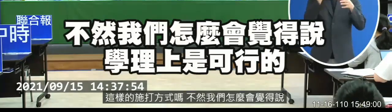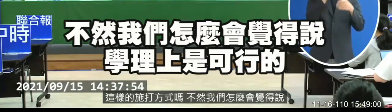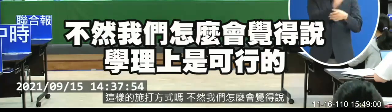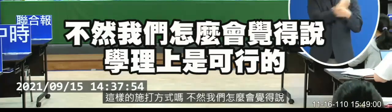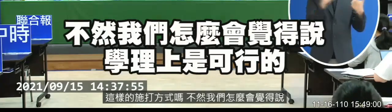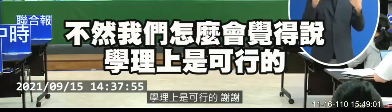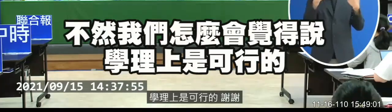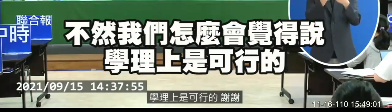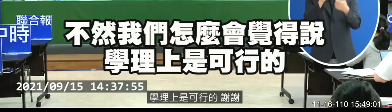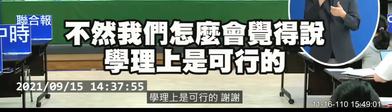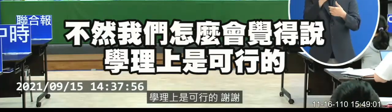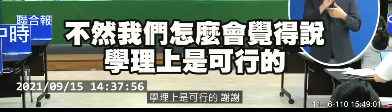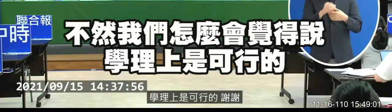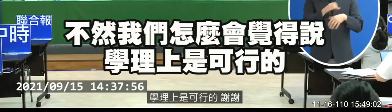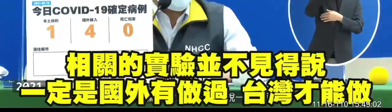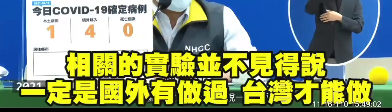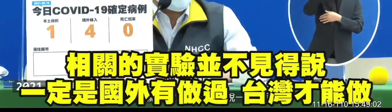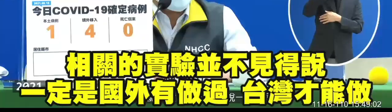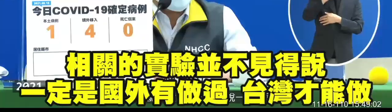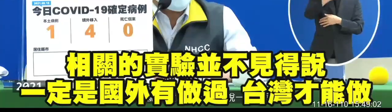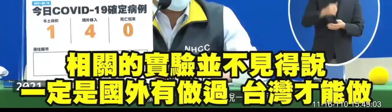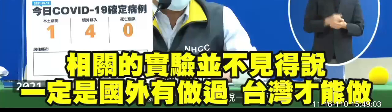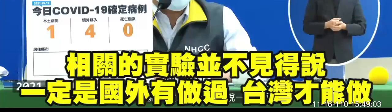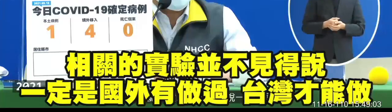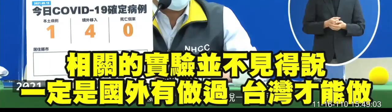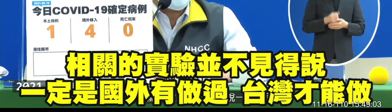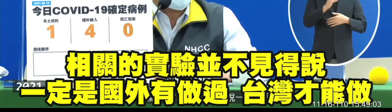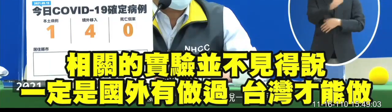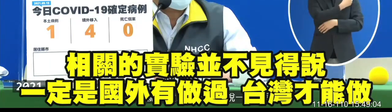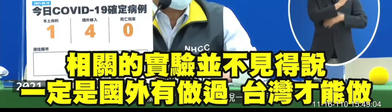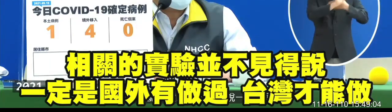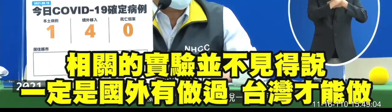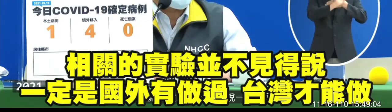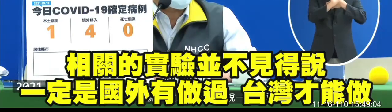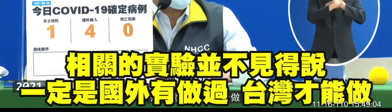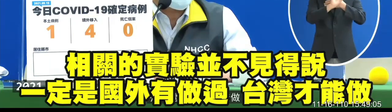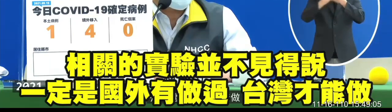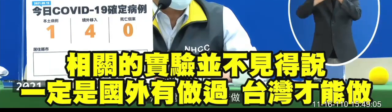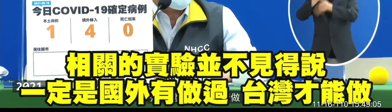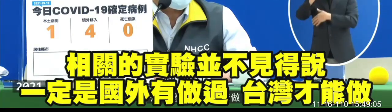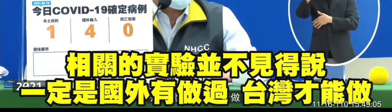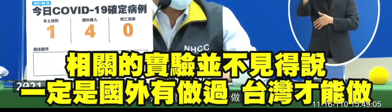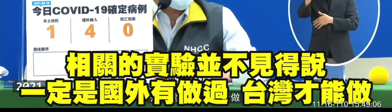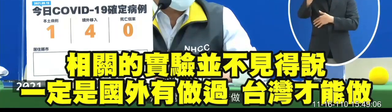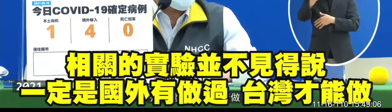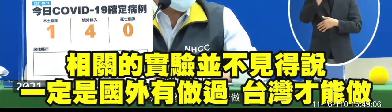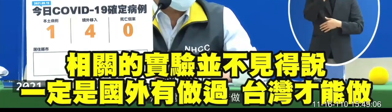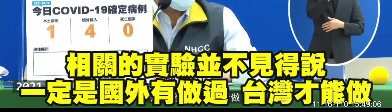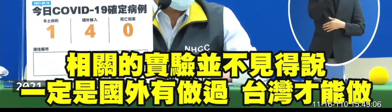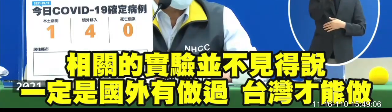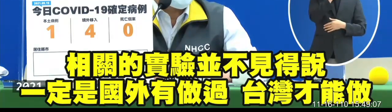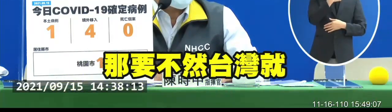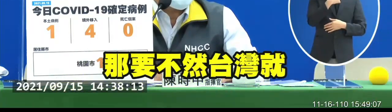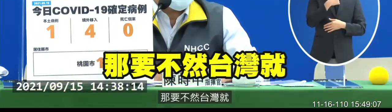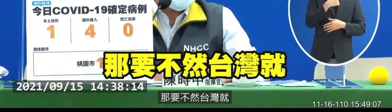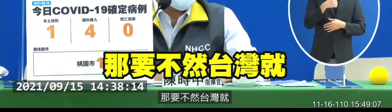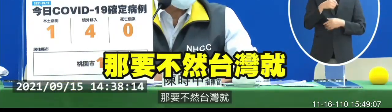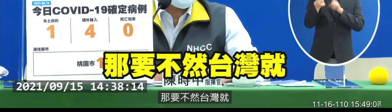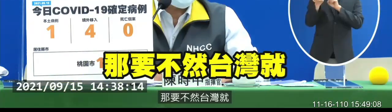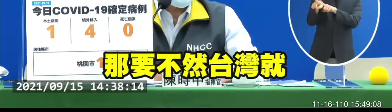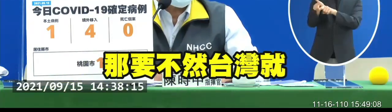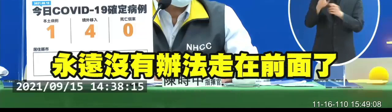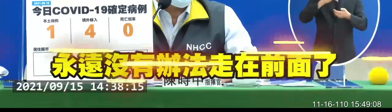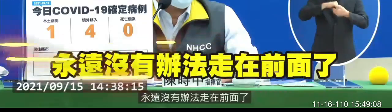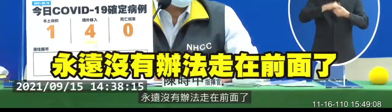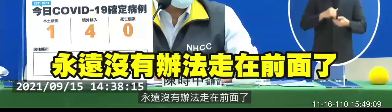不然我們怎麼會覺得說學理上是可行的實驗相關的實驗並不見得說一定是國外有做過那台灣才能做嘛那要不